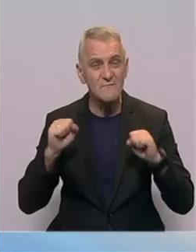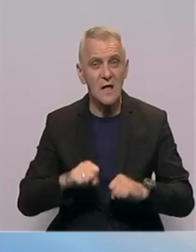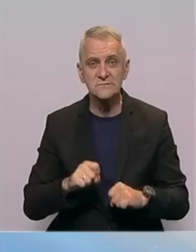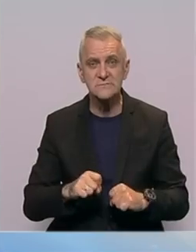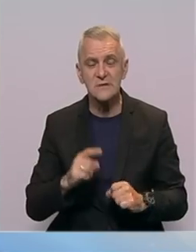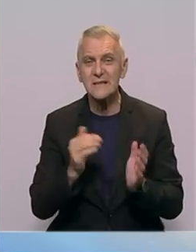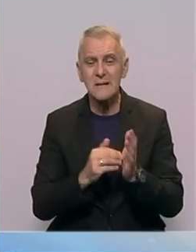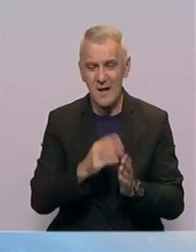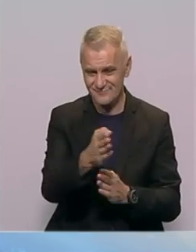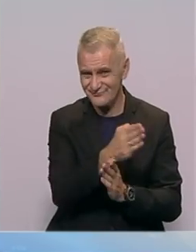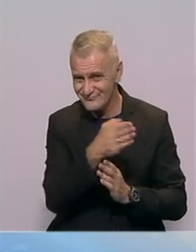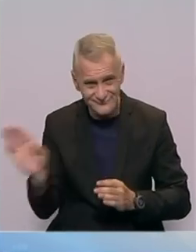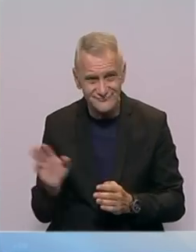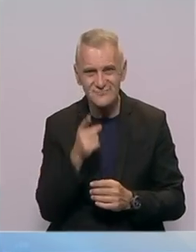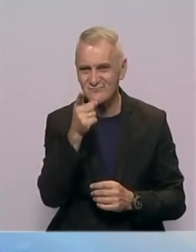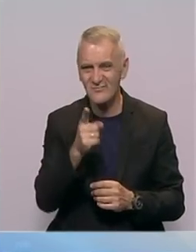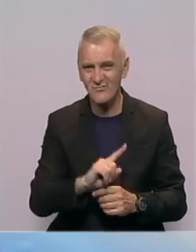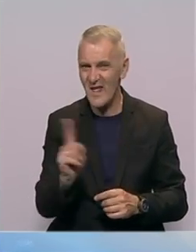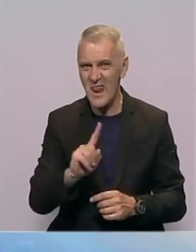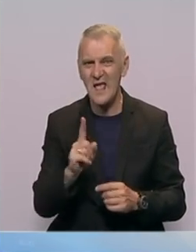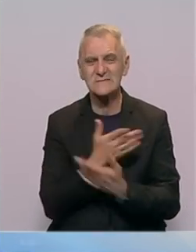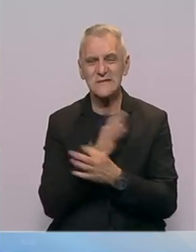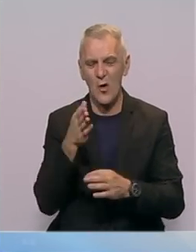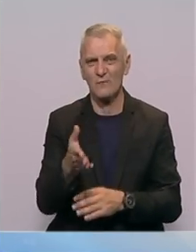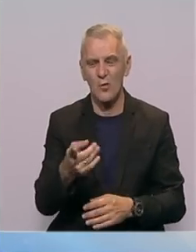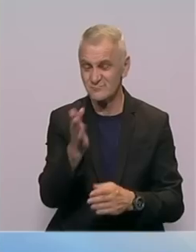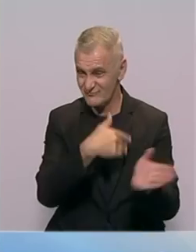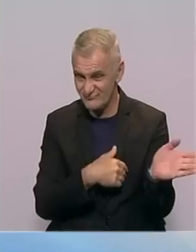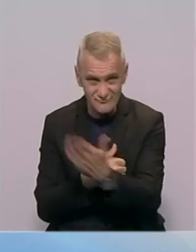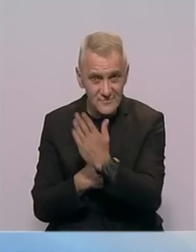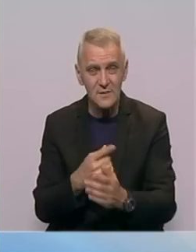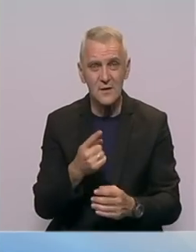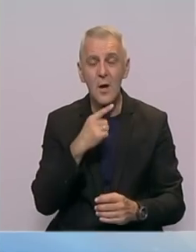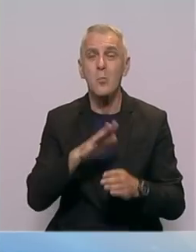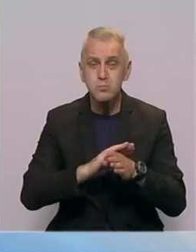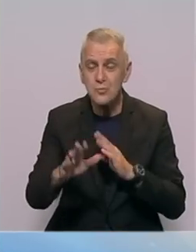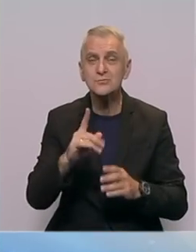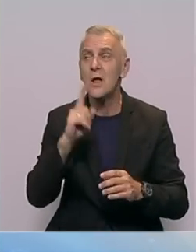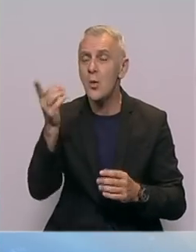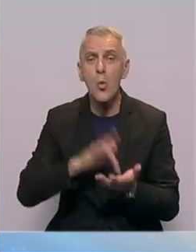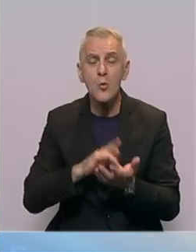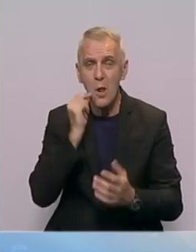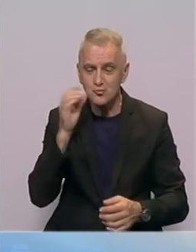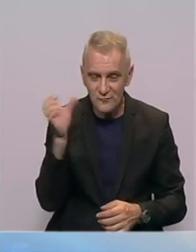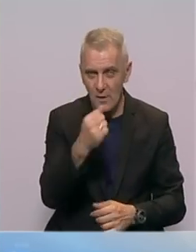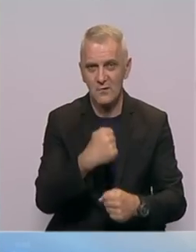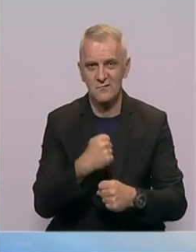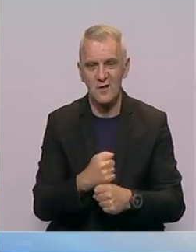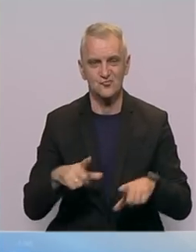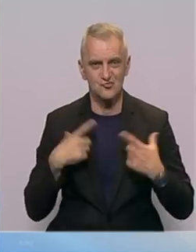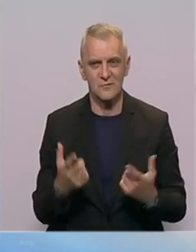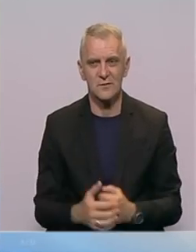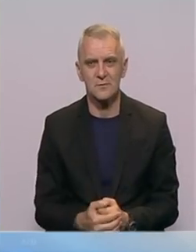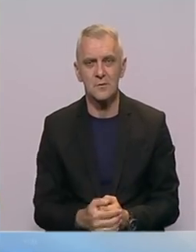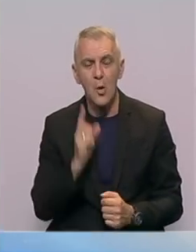samo pomaći, jer znači ljudi, vi niste za ovo. Sklonite se i pustite neke normalne ljude da žive. Ljudi su